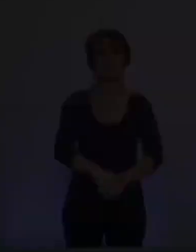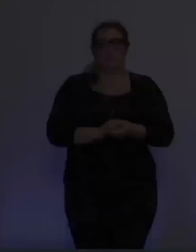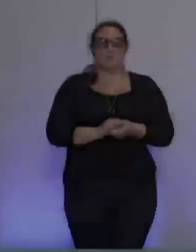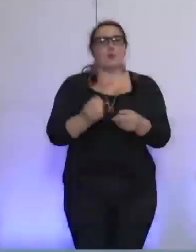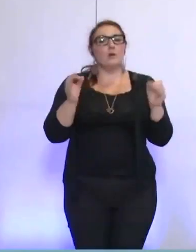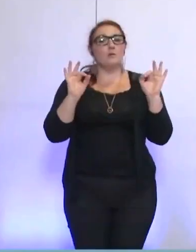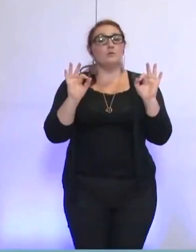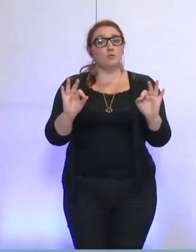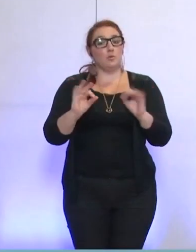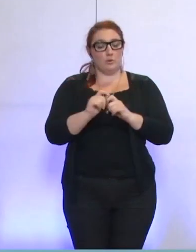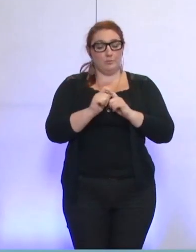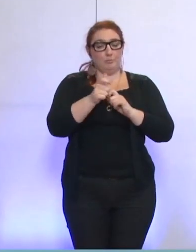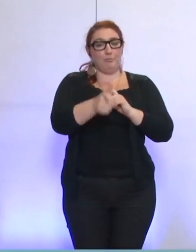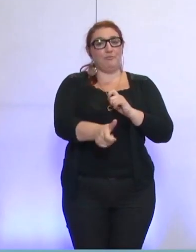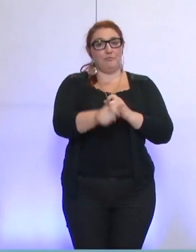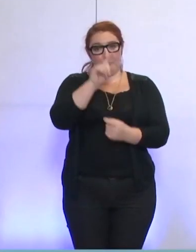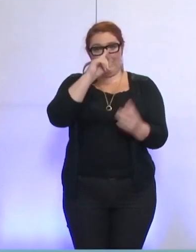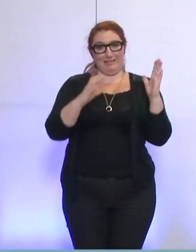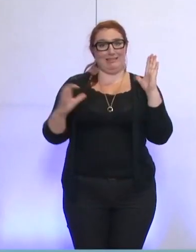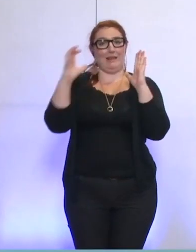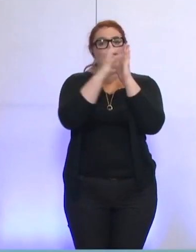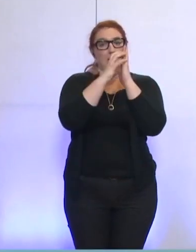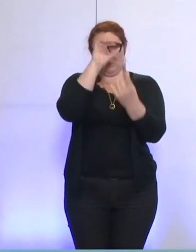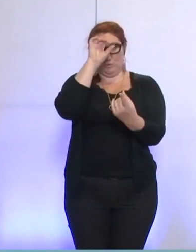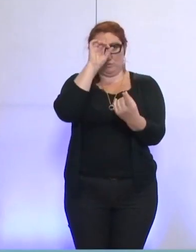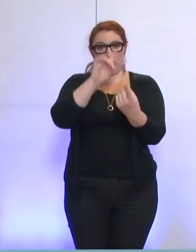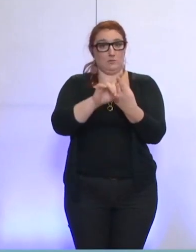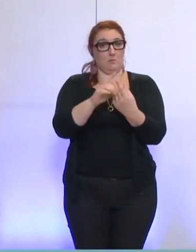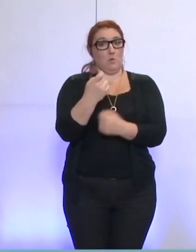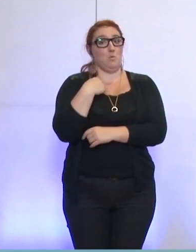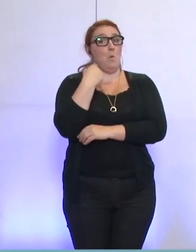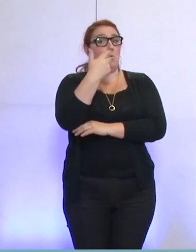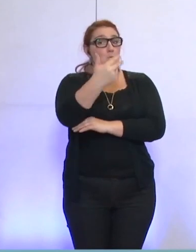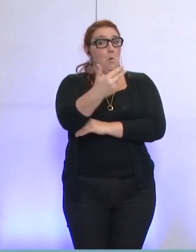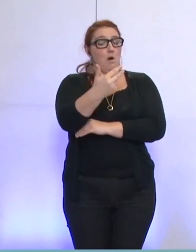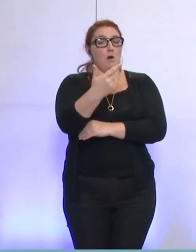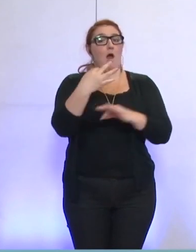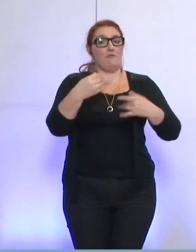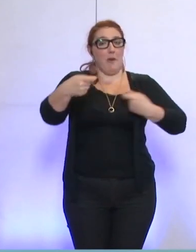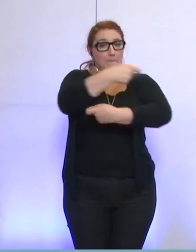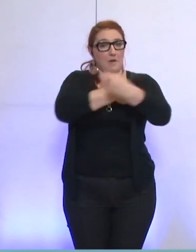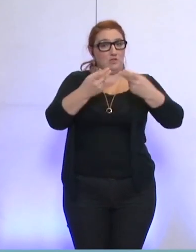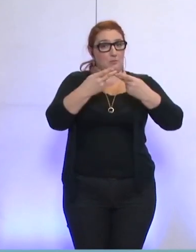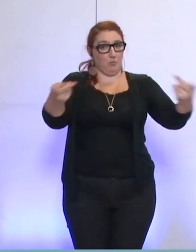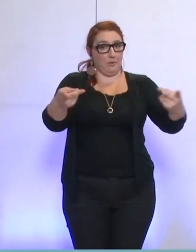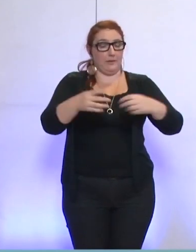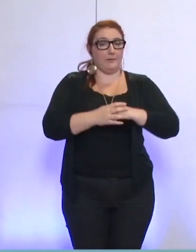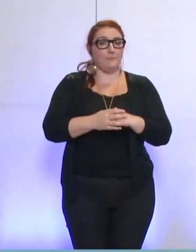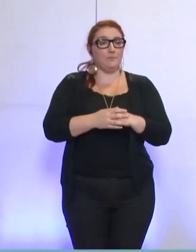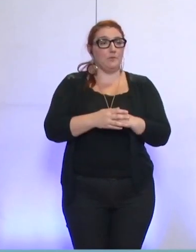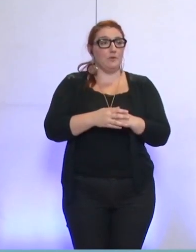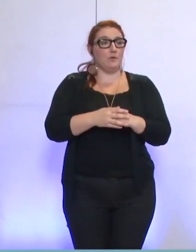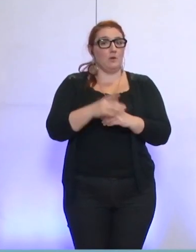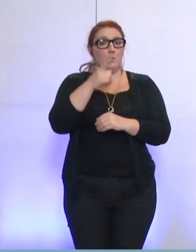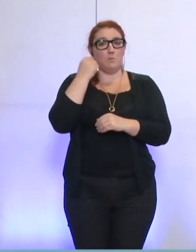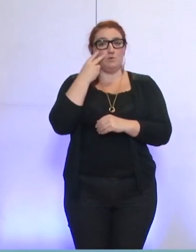On enchaîne sur la délibération numéro 3 sur le marché public et M. Viard,